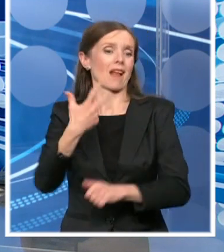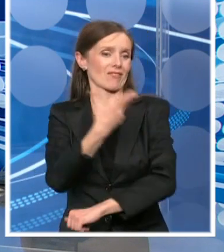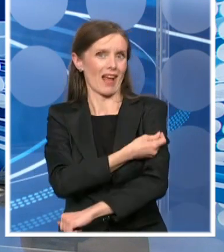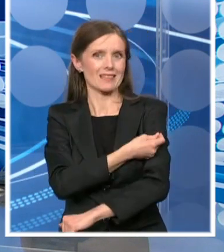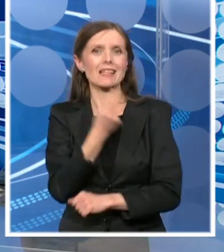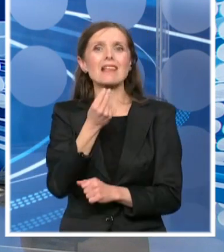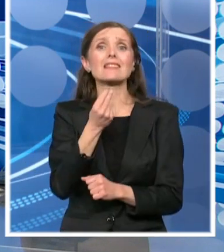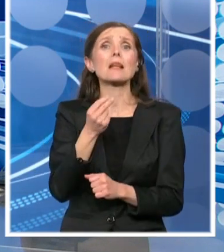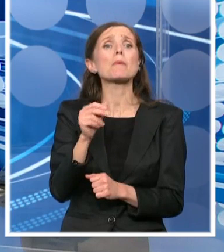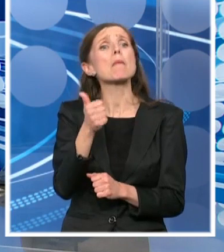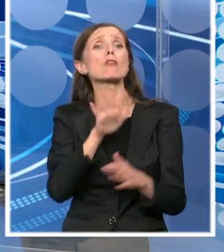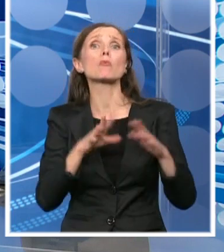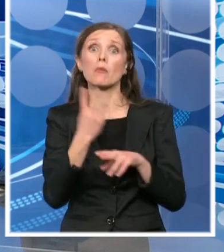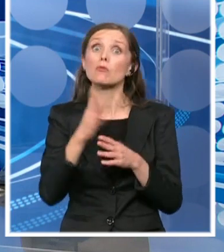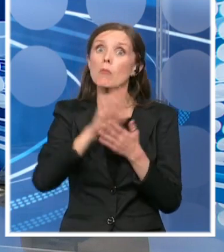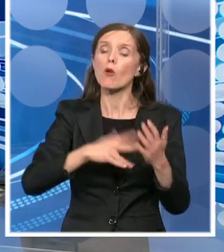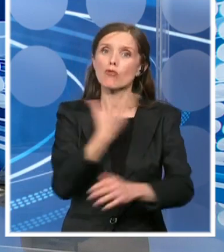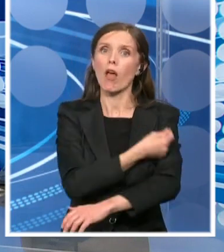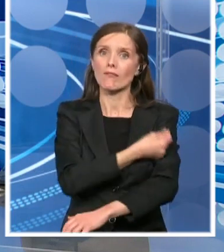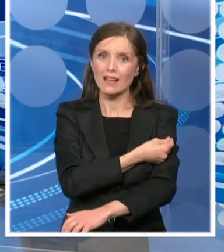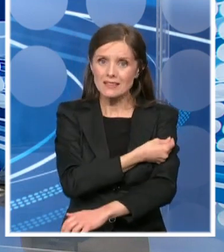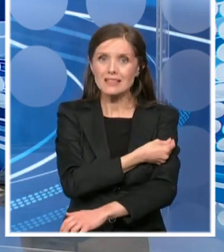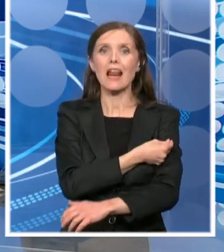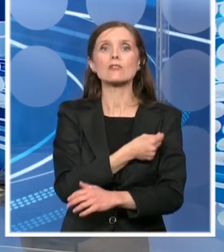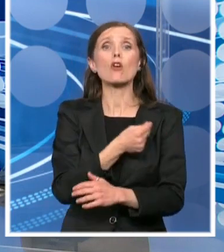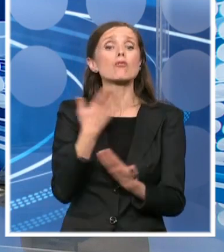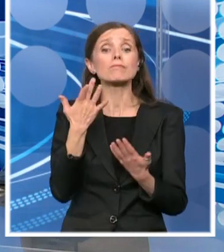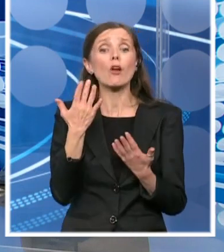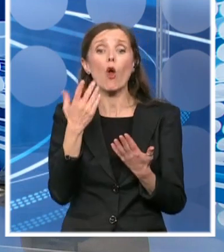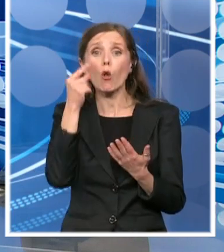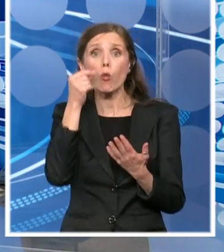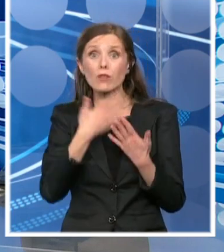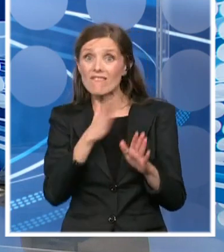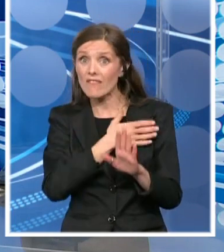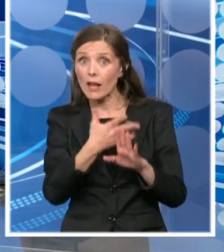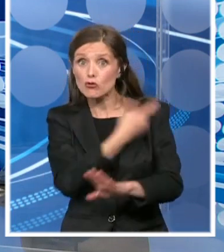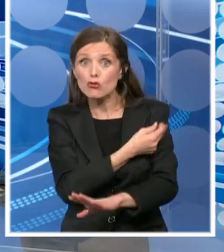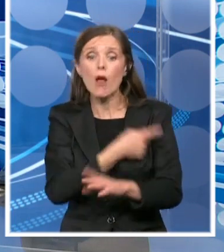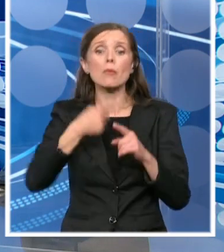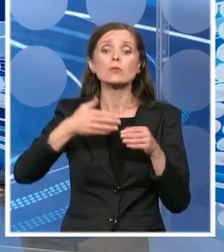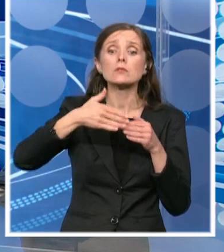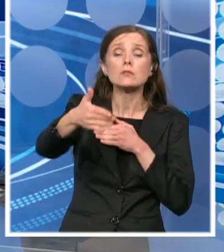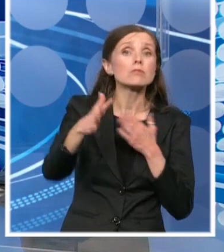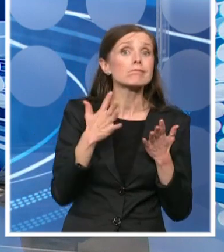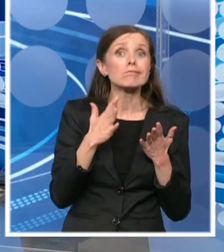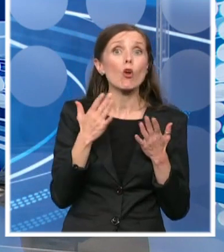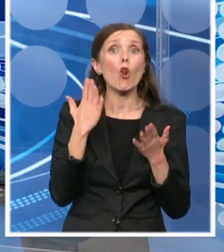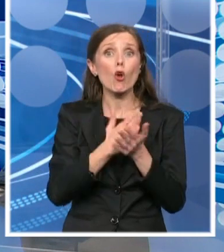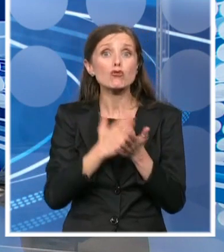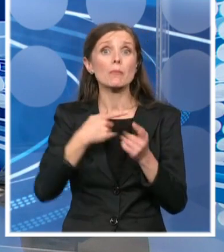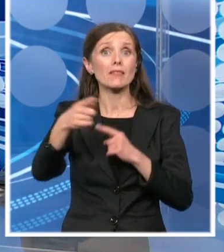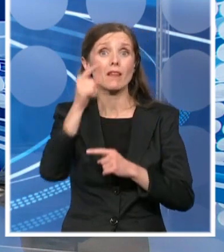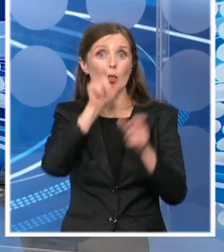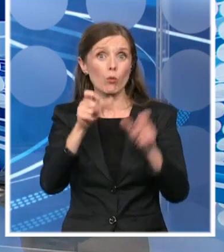imunizaciju. Koliko je ljudi vakcinisano, a koliko će biti i narednih meseci, predsjednicu vlade, pitala je Ivana Bošović.